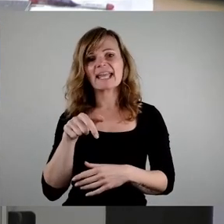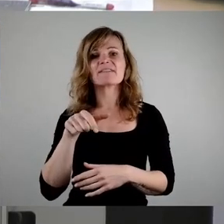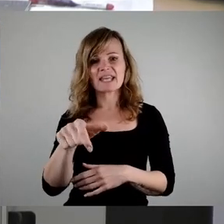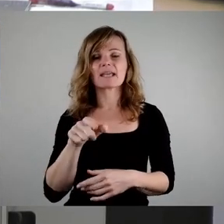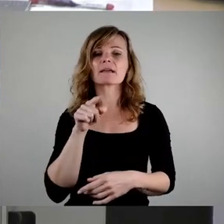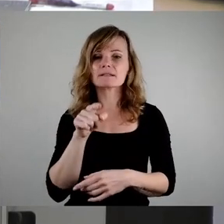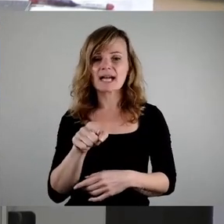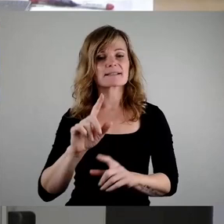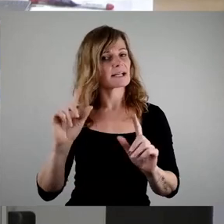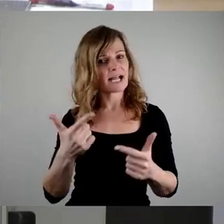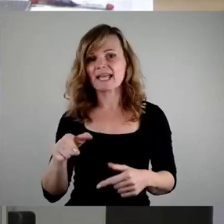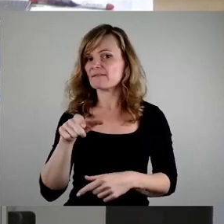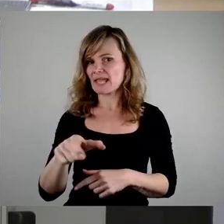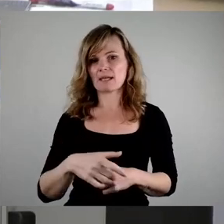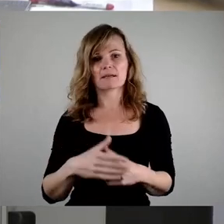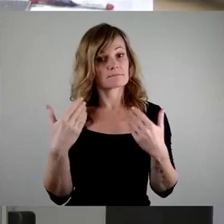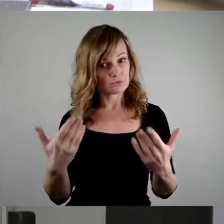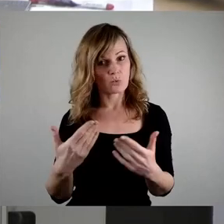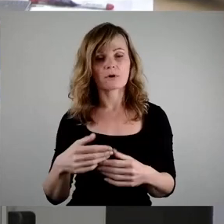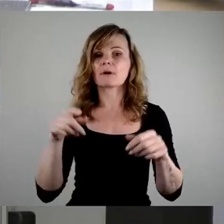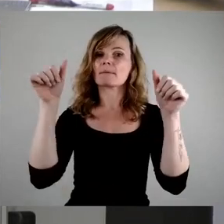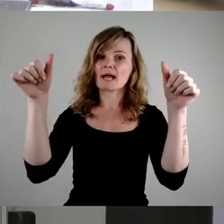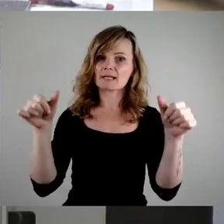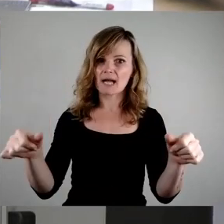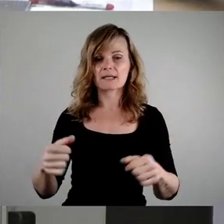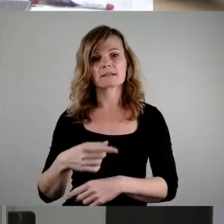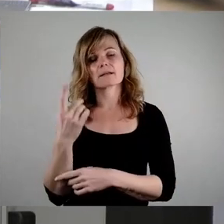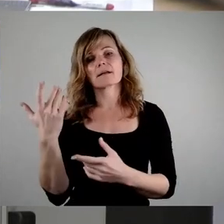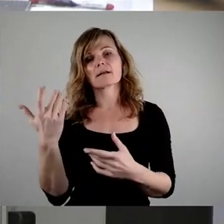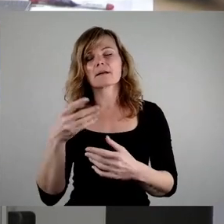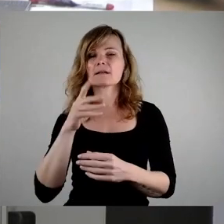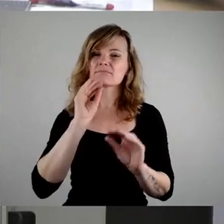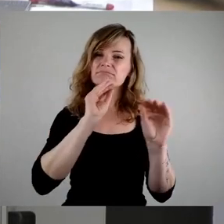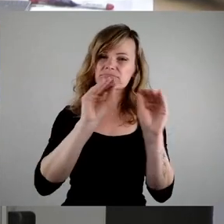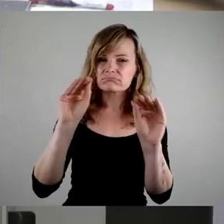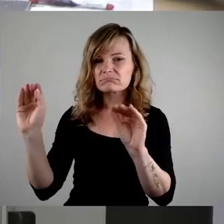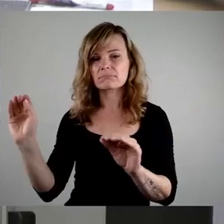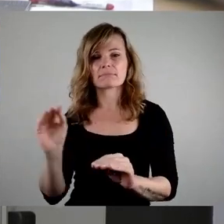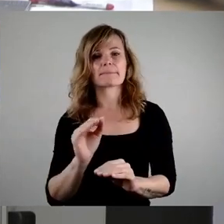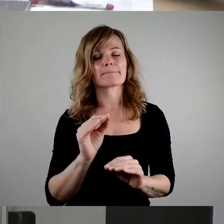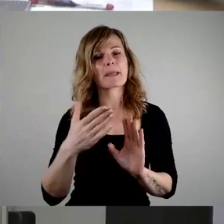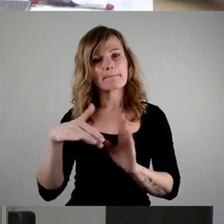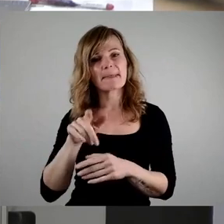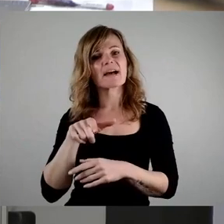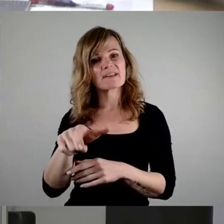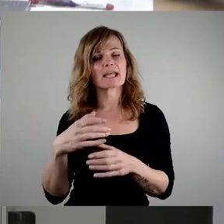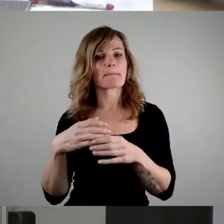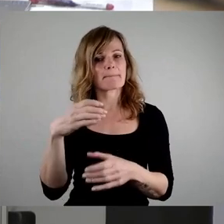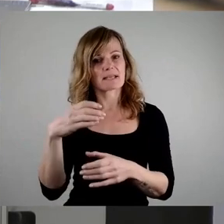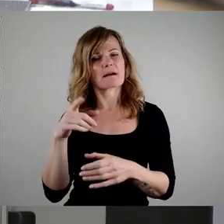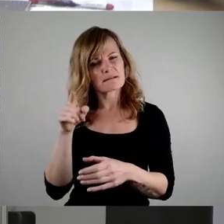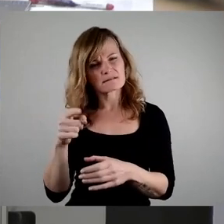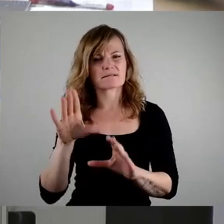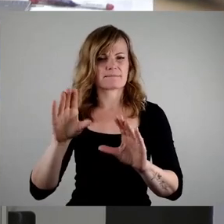versucht die Stadt mit Appellen und Plakaten für die Benutzung von langlebigen Mehrwegbechern zu werben, bisher mit überschaubarem Erfolg.